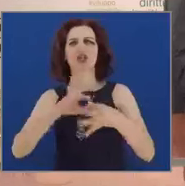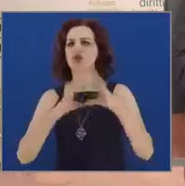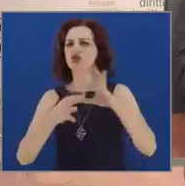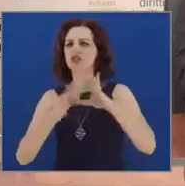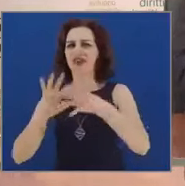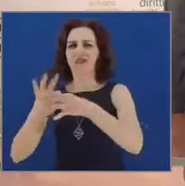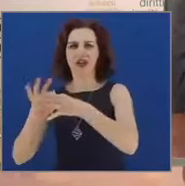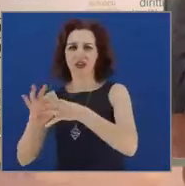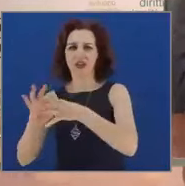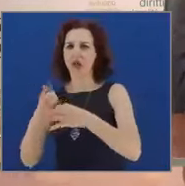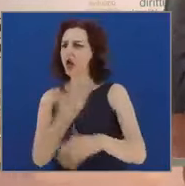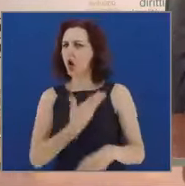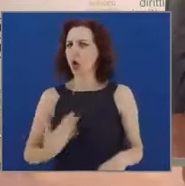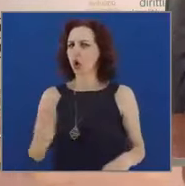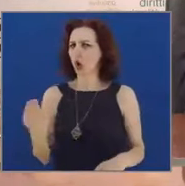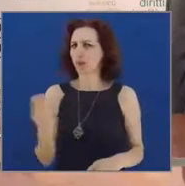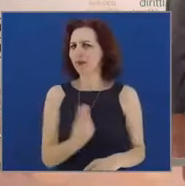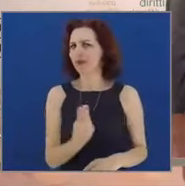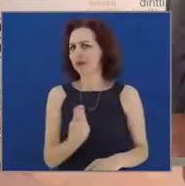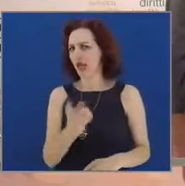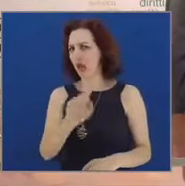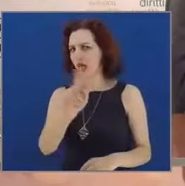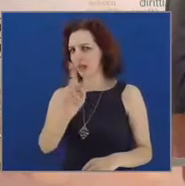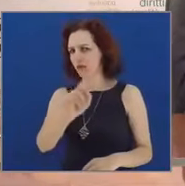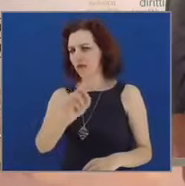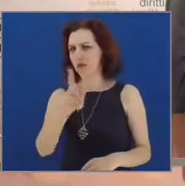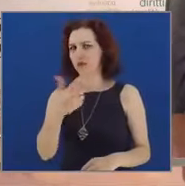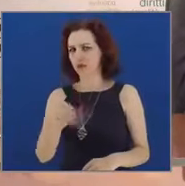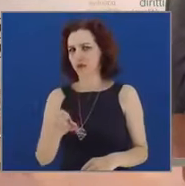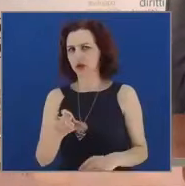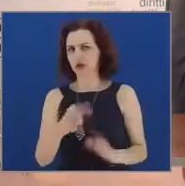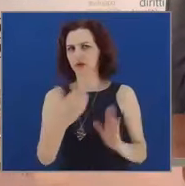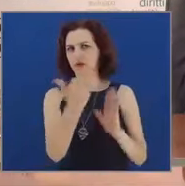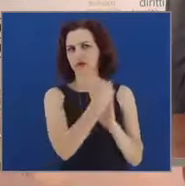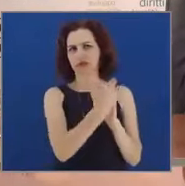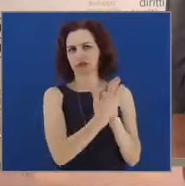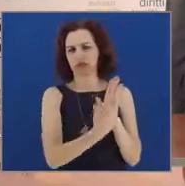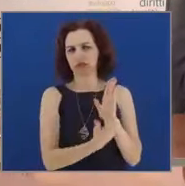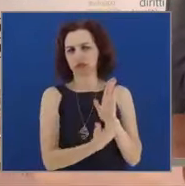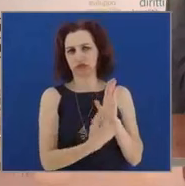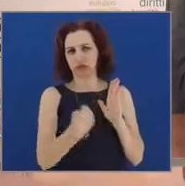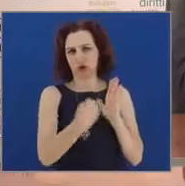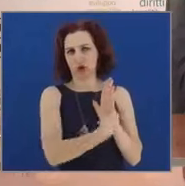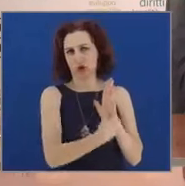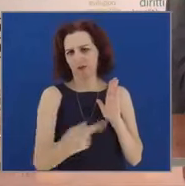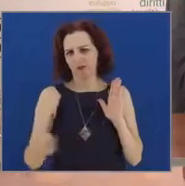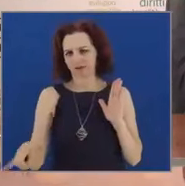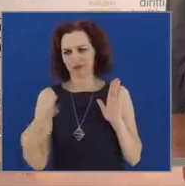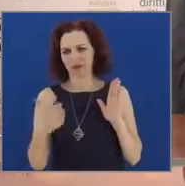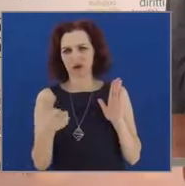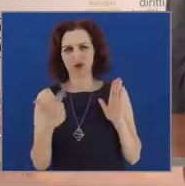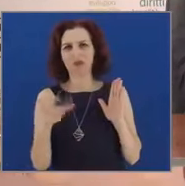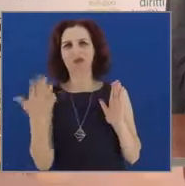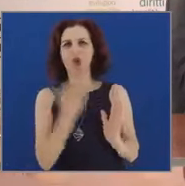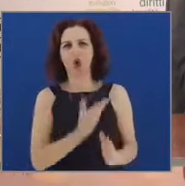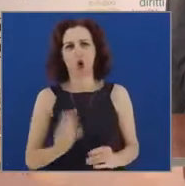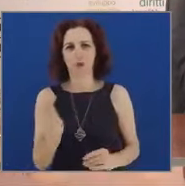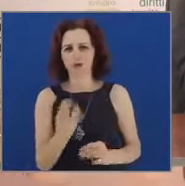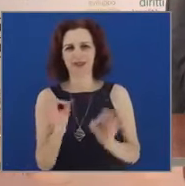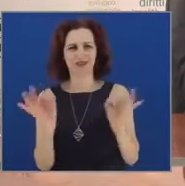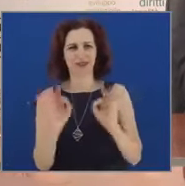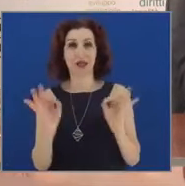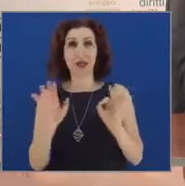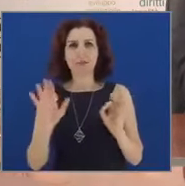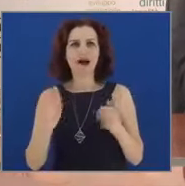illustrato il Presidente perché non commissariamo, ma il porto di Civitavecchia ha un potenziale di